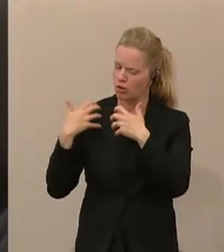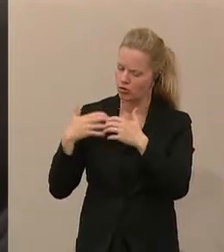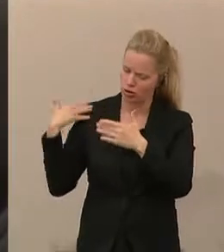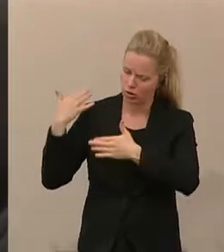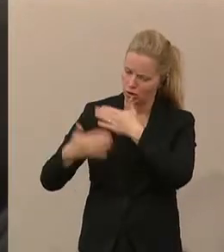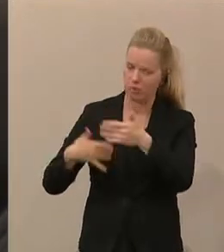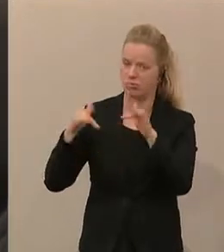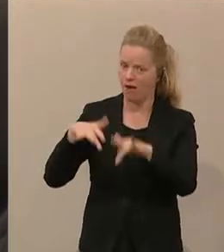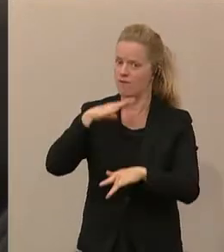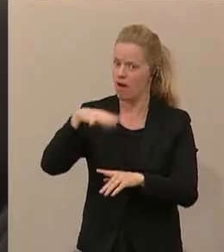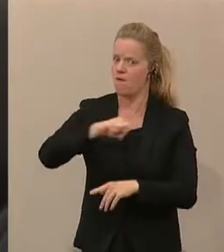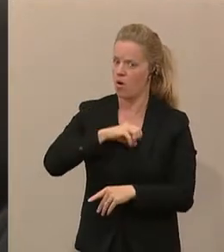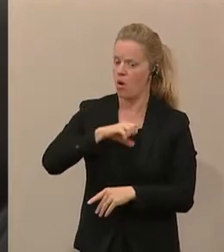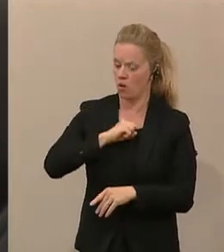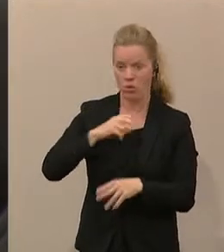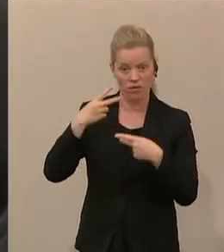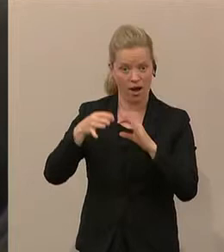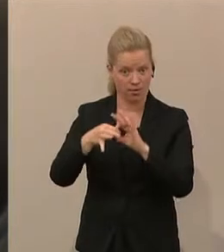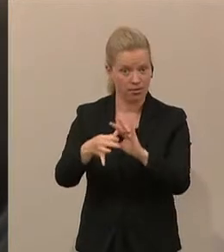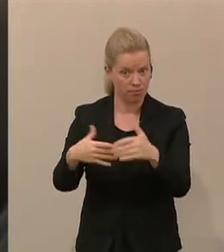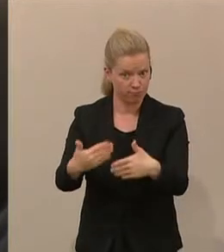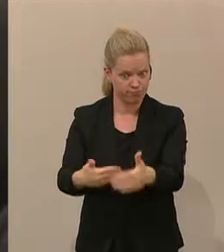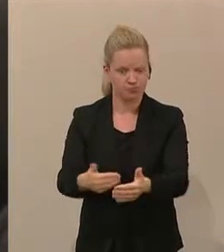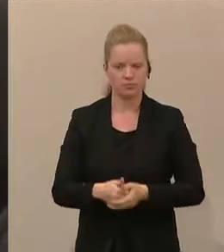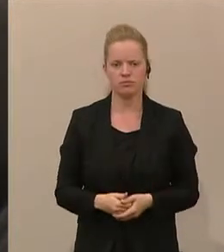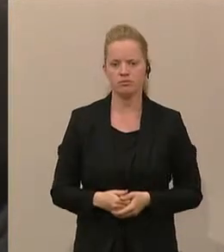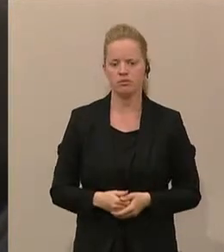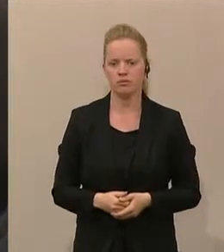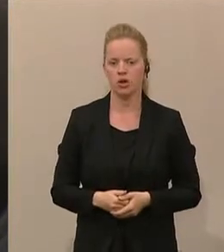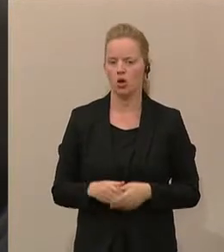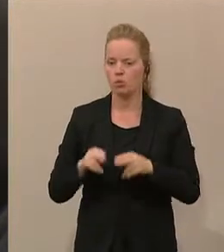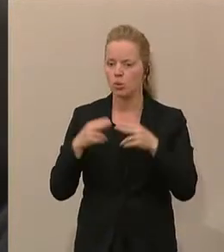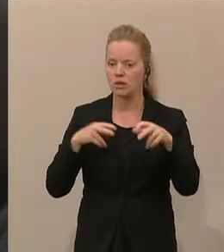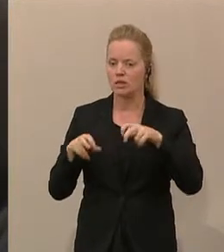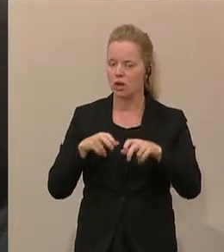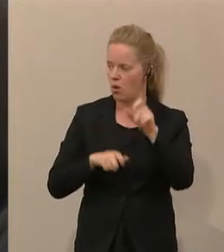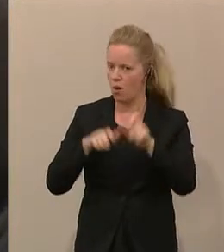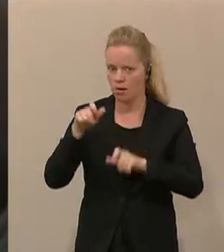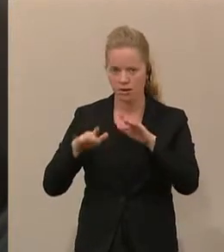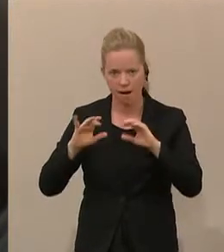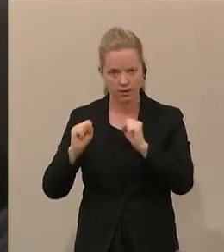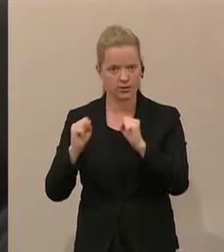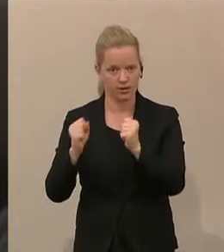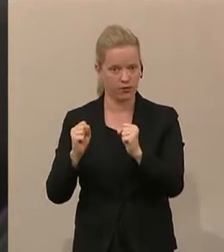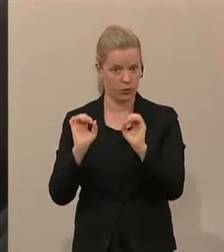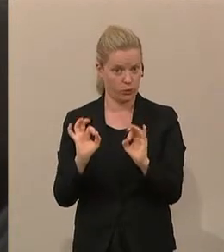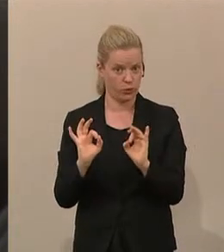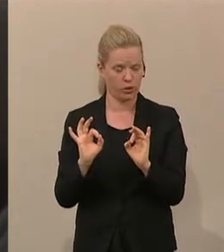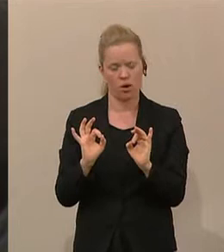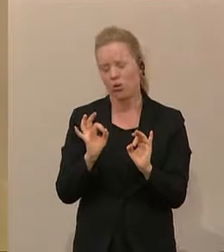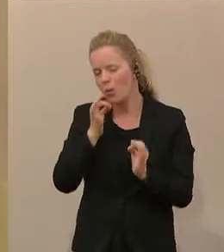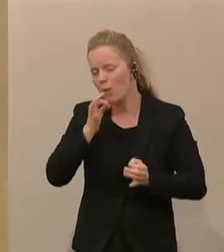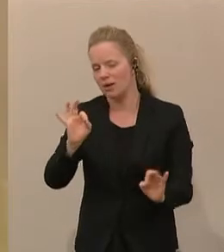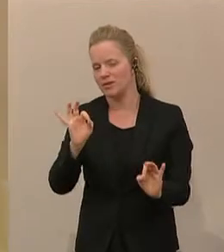wird. Und ich finde es noch besser, dass nun die Bundesregierung aktiv wird. Und noch besser, wenn wir als zusätzliche